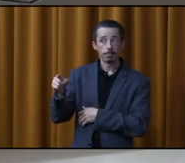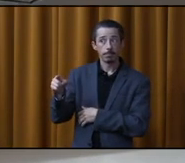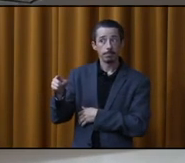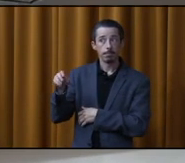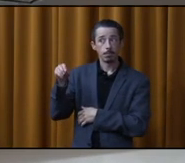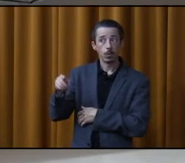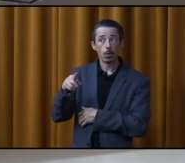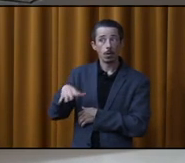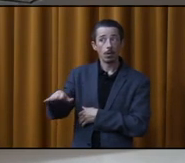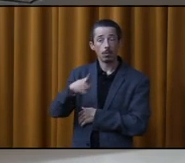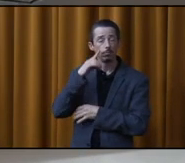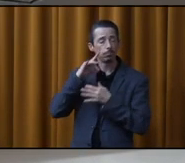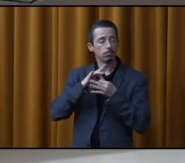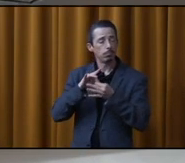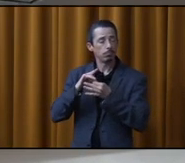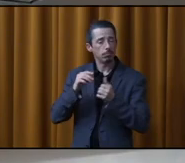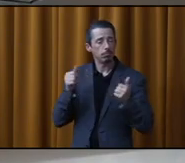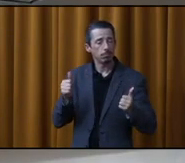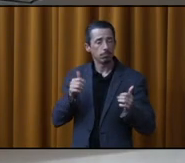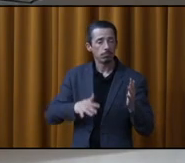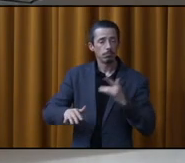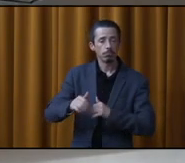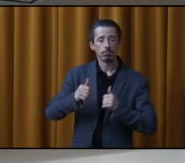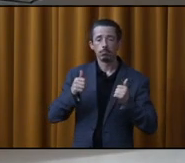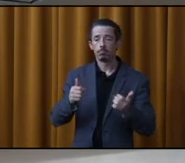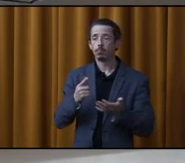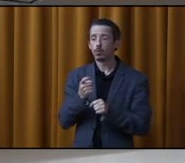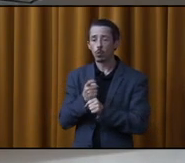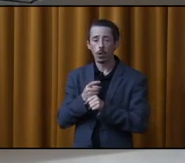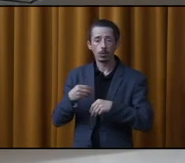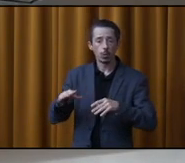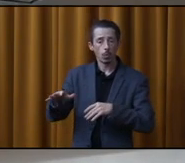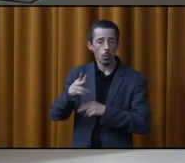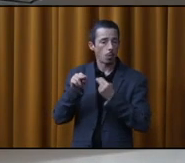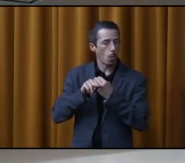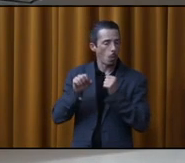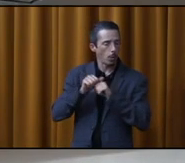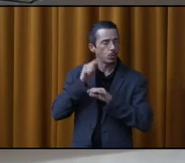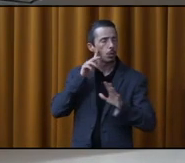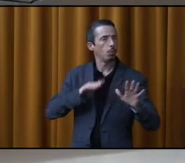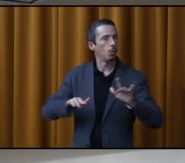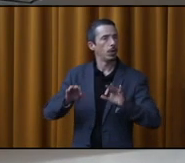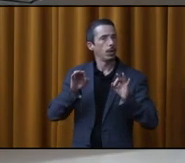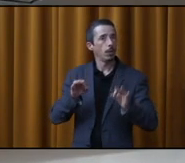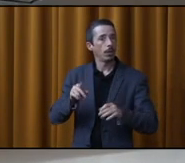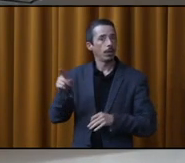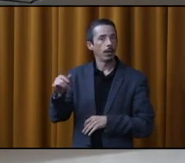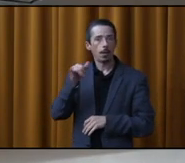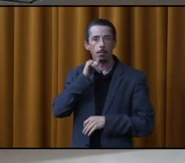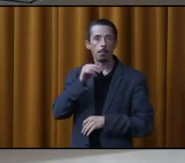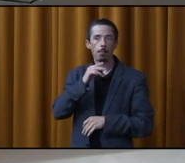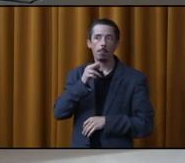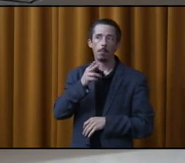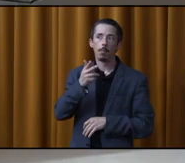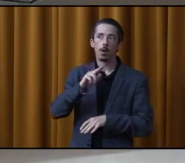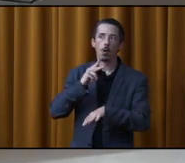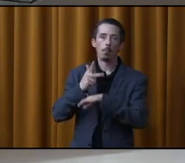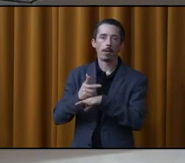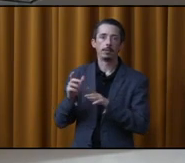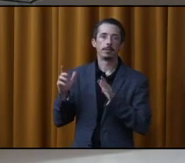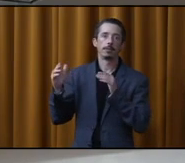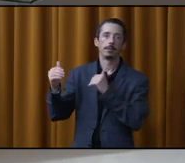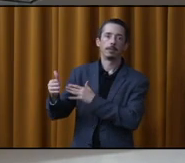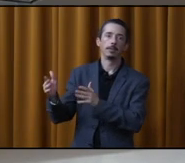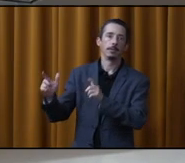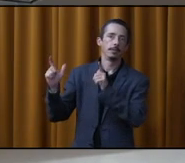-là, nous avons une paix relative. Bien sûr, il a le centre d'achat et l'autoroute, mais on est habitués. Depuis que ce commerce est là,